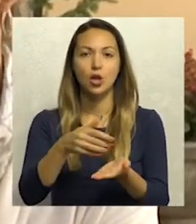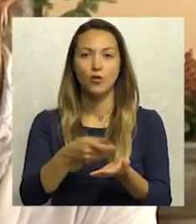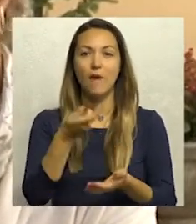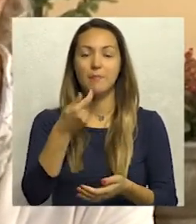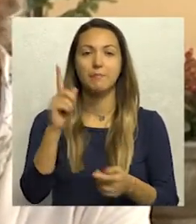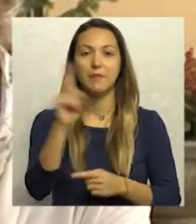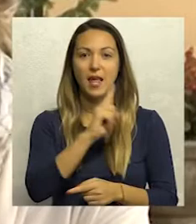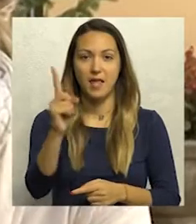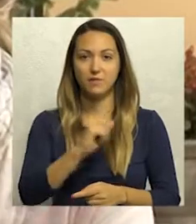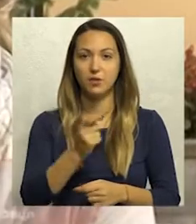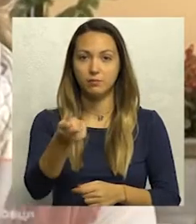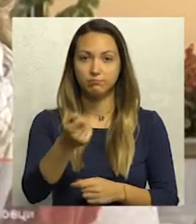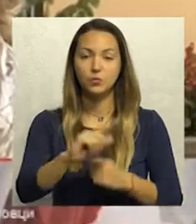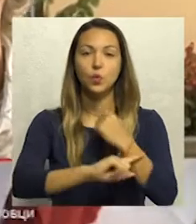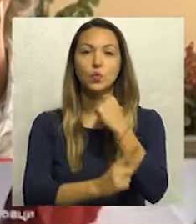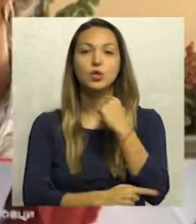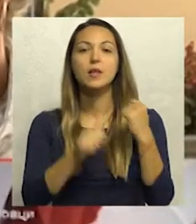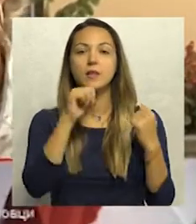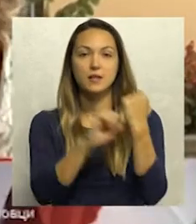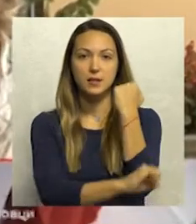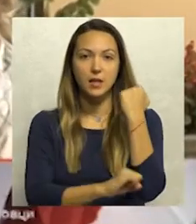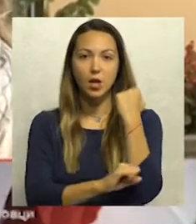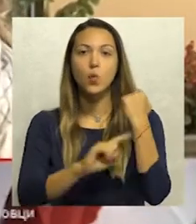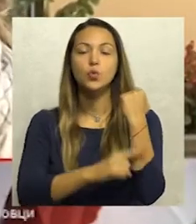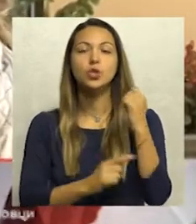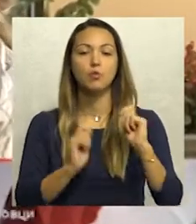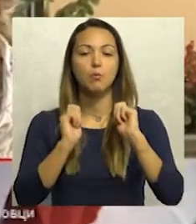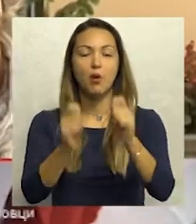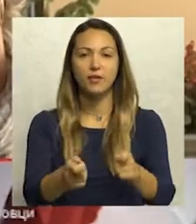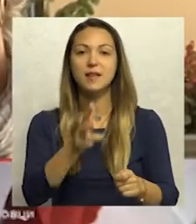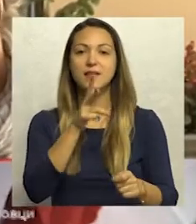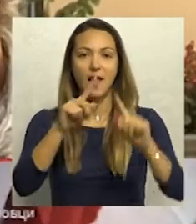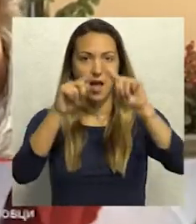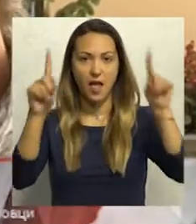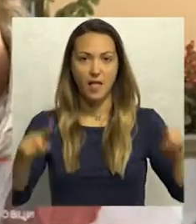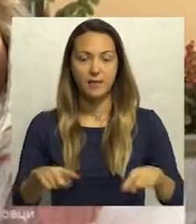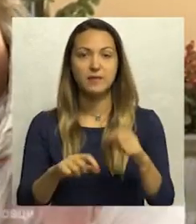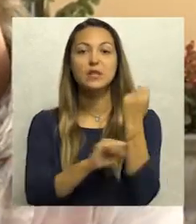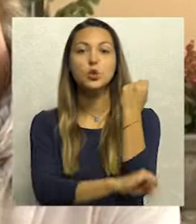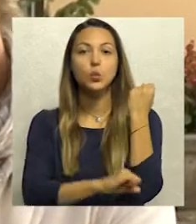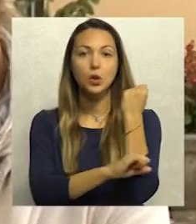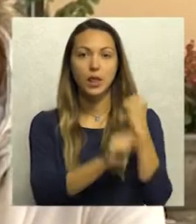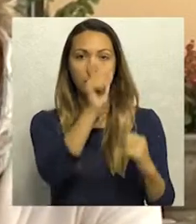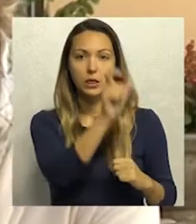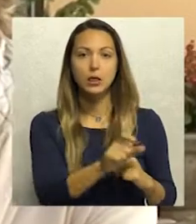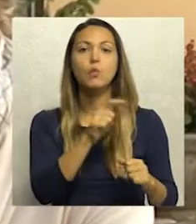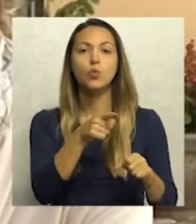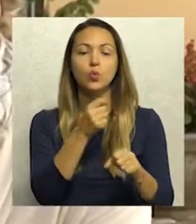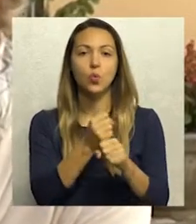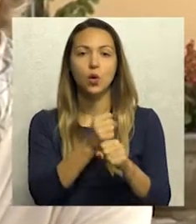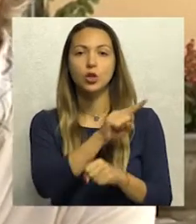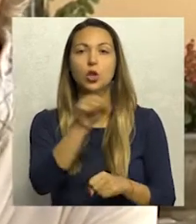Učenici već u veliku su podneli zahtev, a studenti mogu to da učine do 15. oktobra.